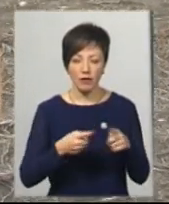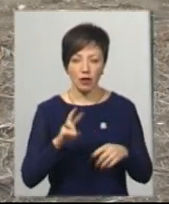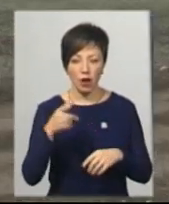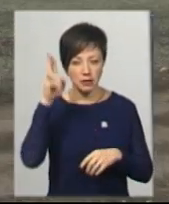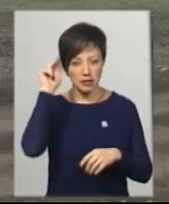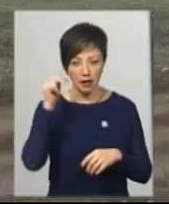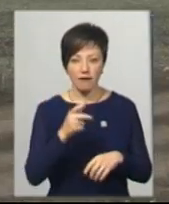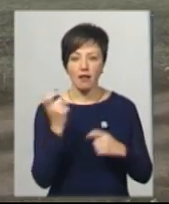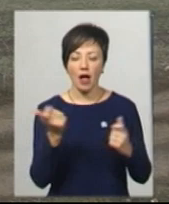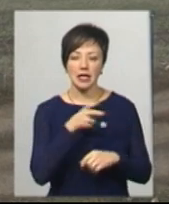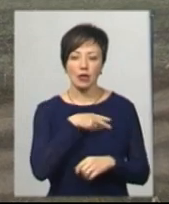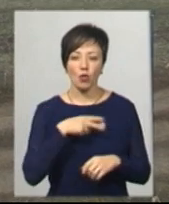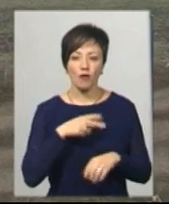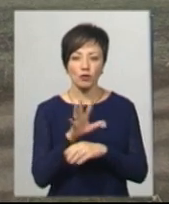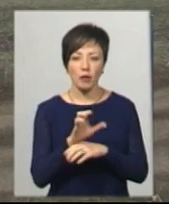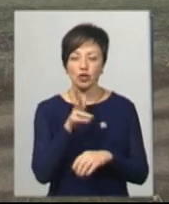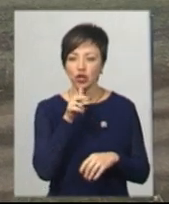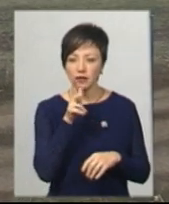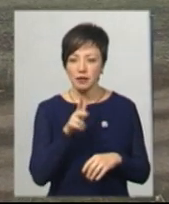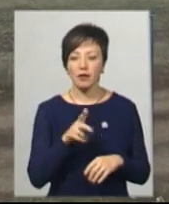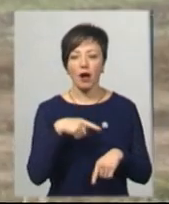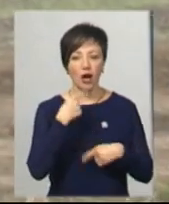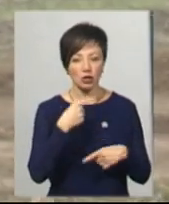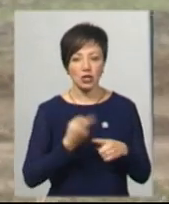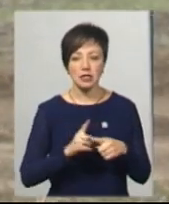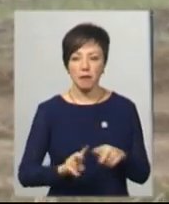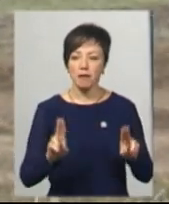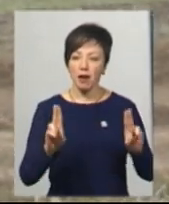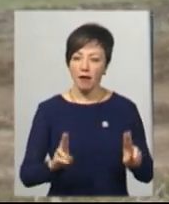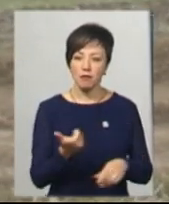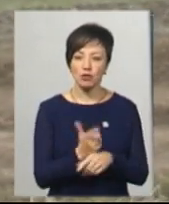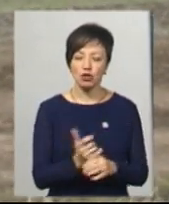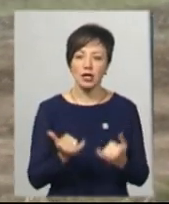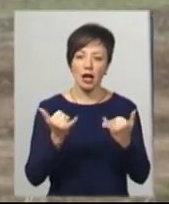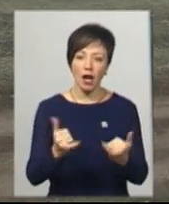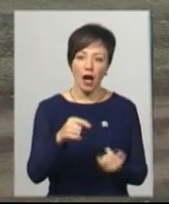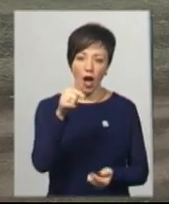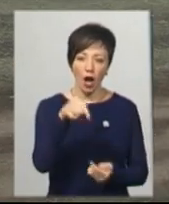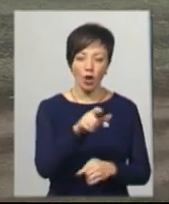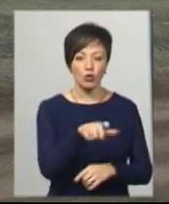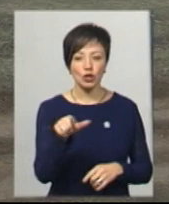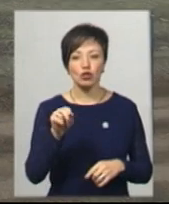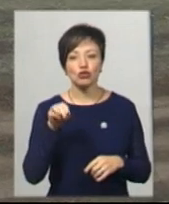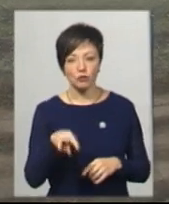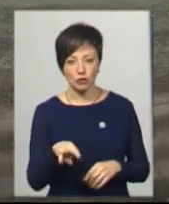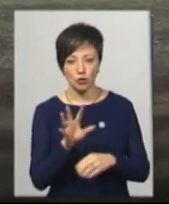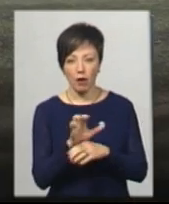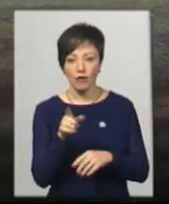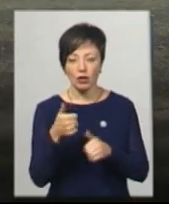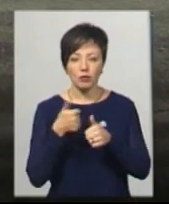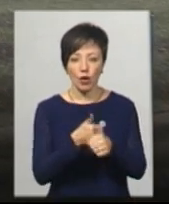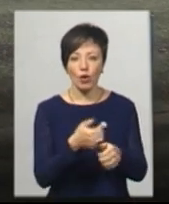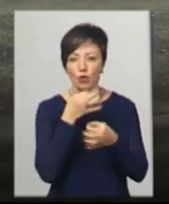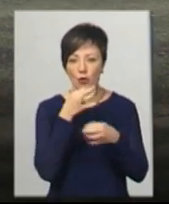титулованих хортів «Дафі і тріумфи» з Чернівців Василь Крицук каже, це правило більше для людей, ніж для собак. Вони біжуть по будь-якому звіру,